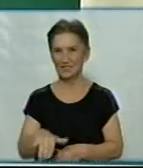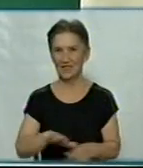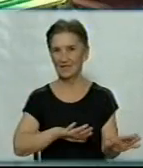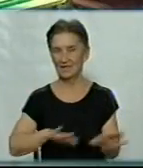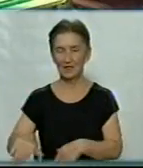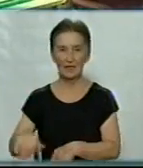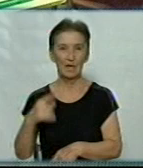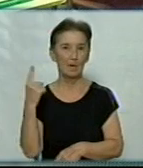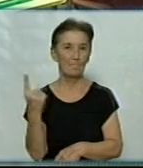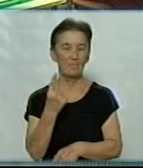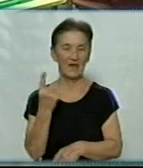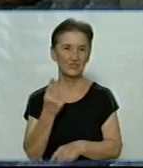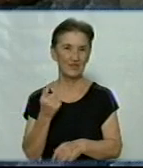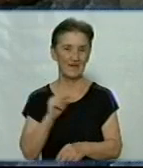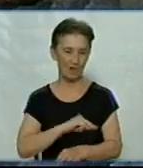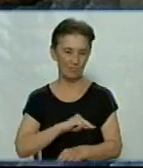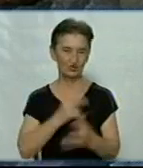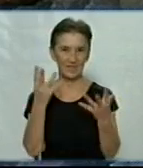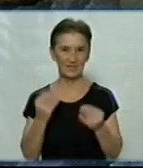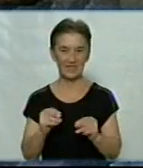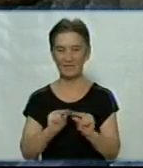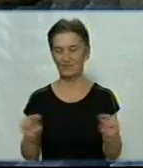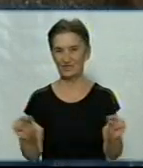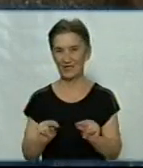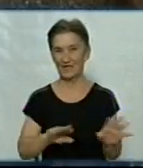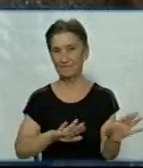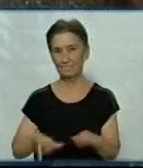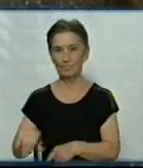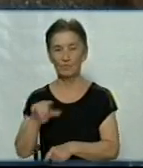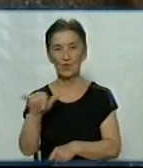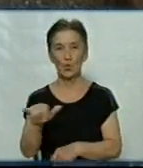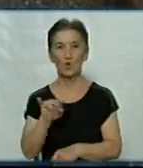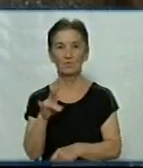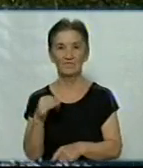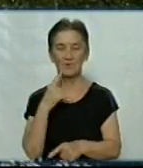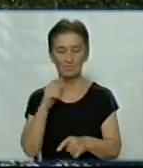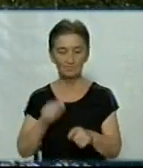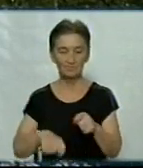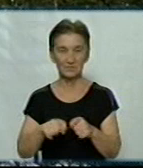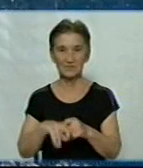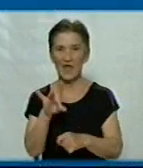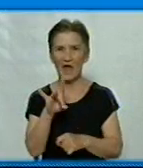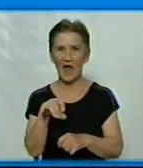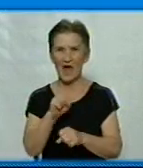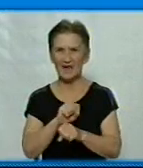робочий день вчительки початкових класів. У Кропивницькому районі місцевий житель вимірює радіацію.